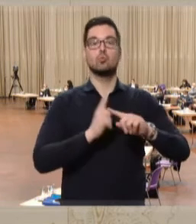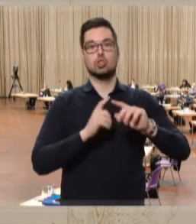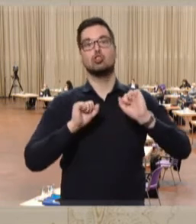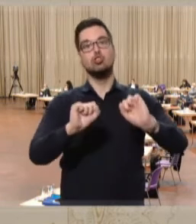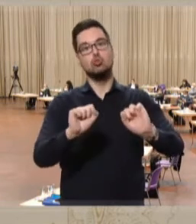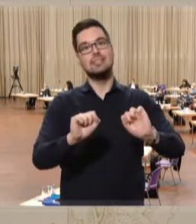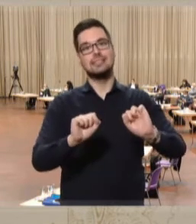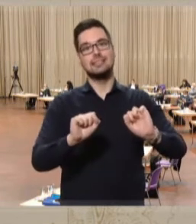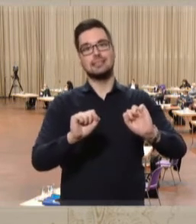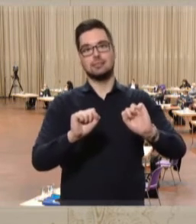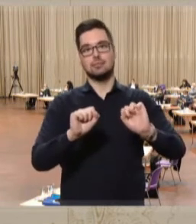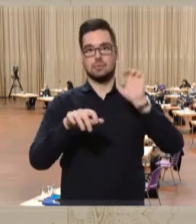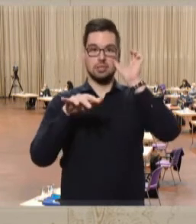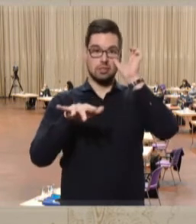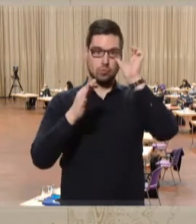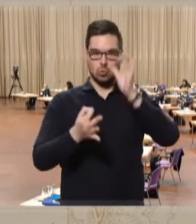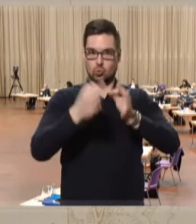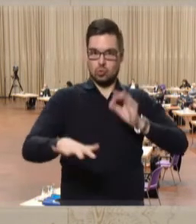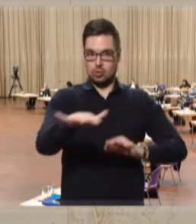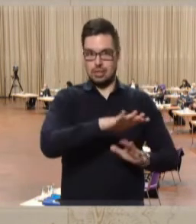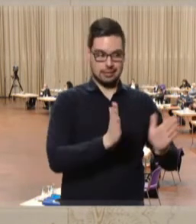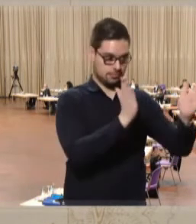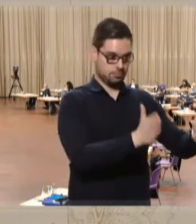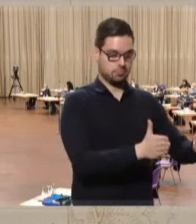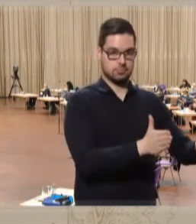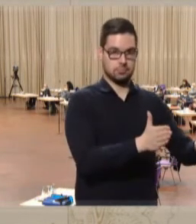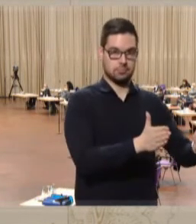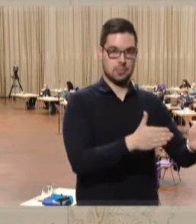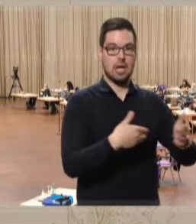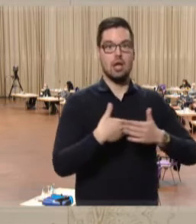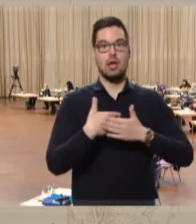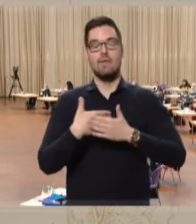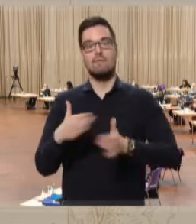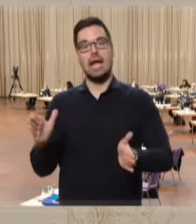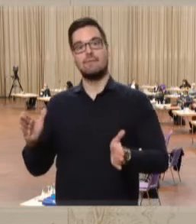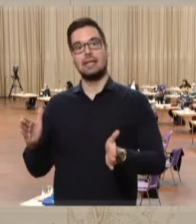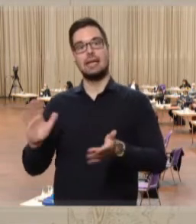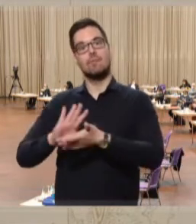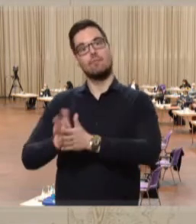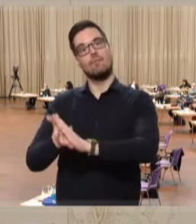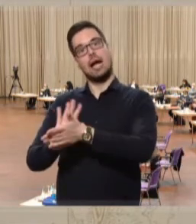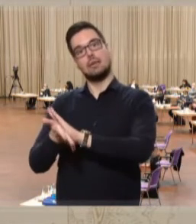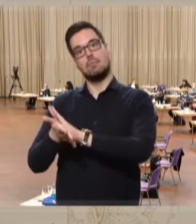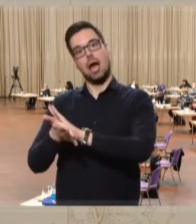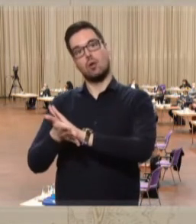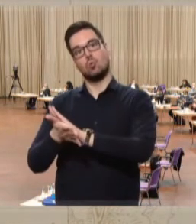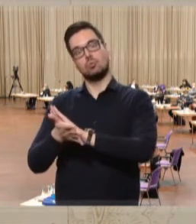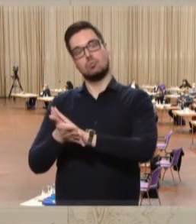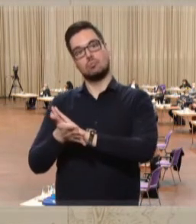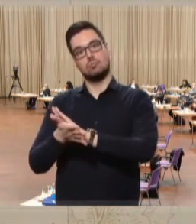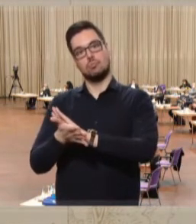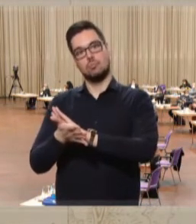ökologisch besonders hochwertigen Grünlandflächen einerseits und die freiwillige Vereinbarung über die Erhaltung